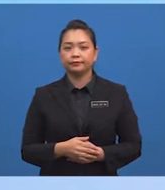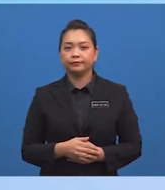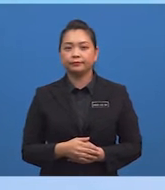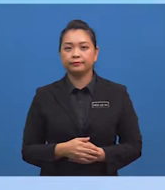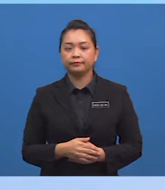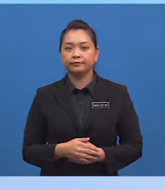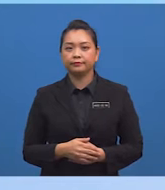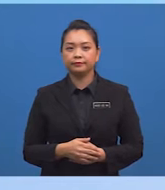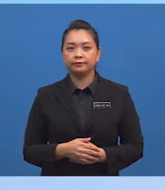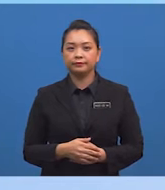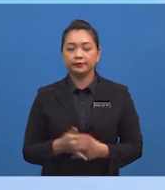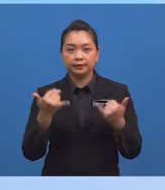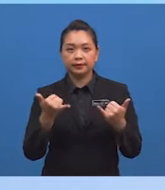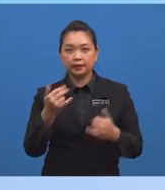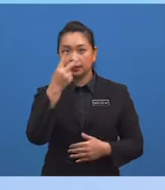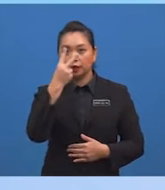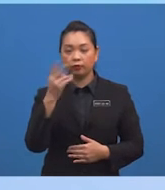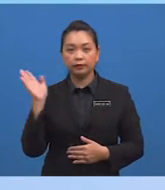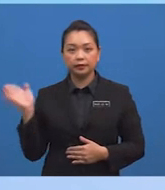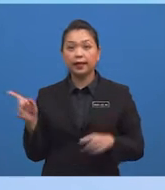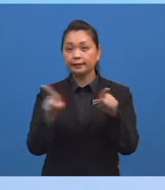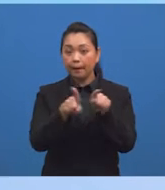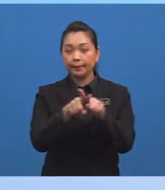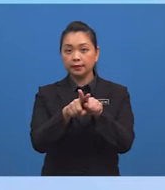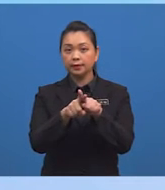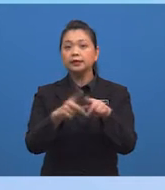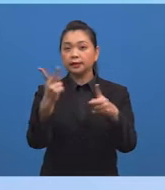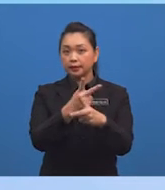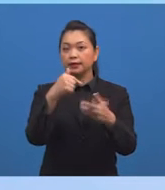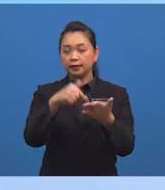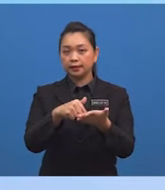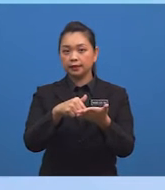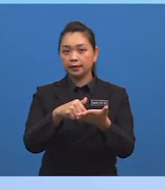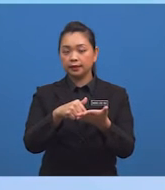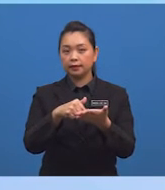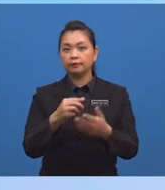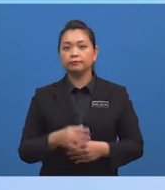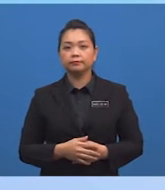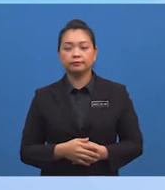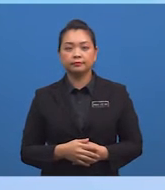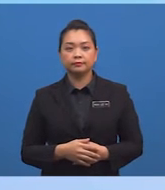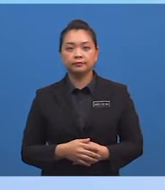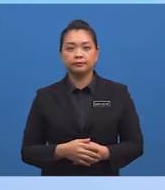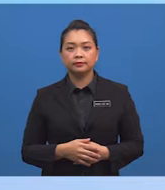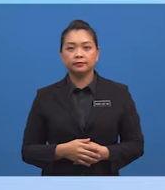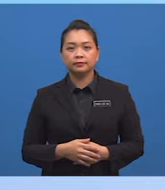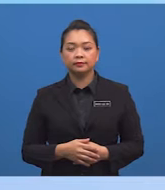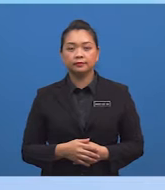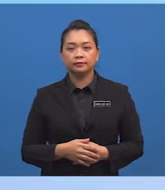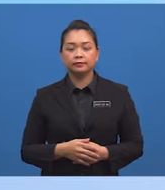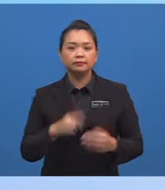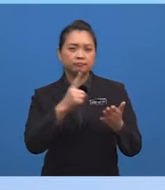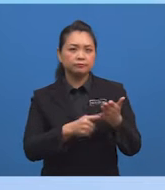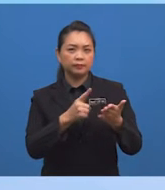Seterusnya, berdasarkan rajah yang sama Kali ini, soalan minta untuk kita nyatakan